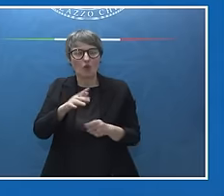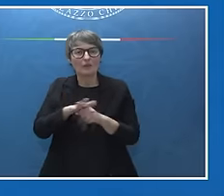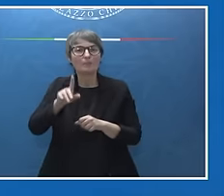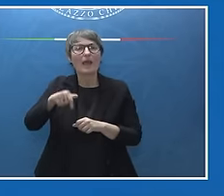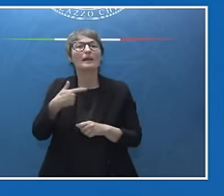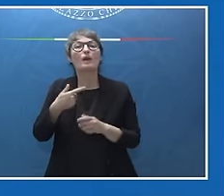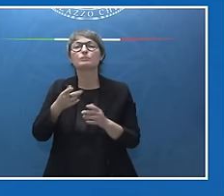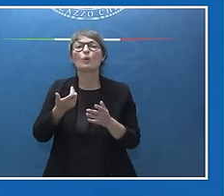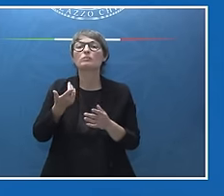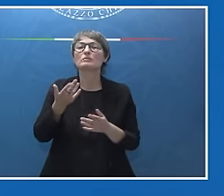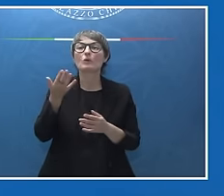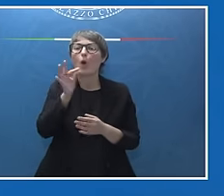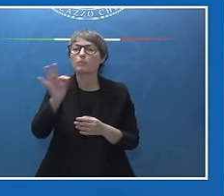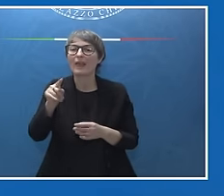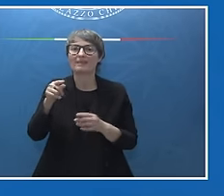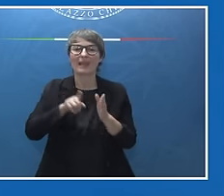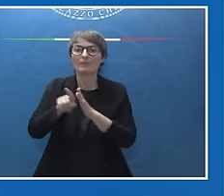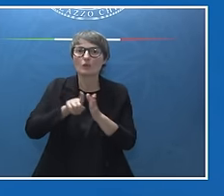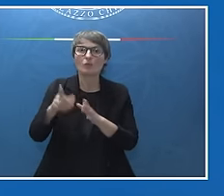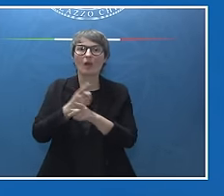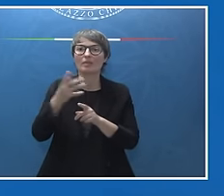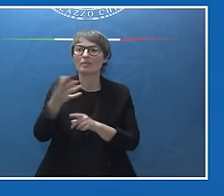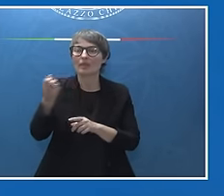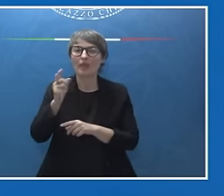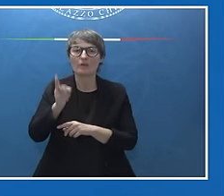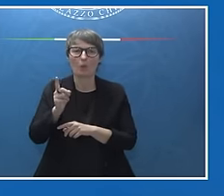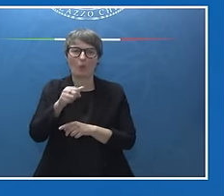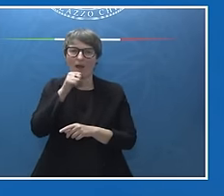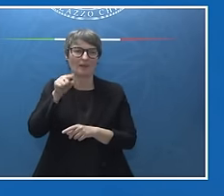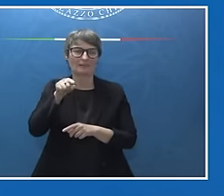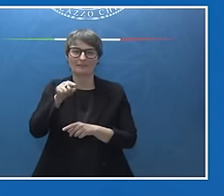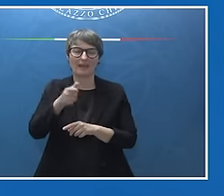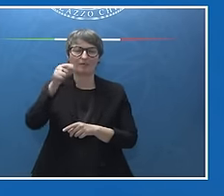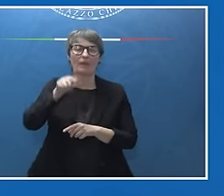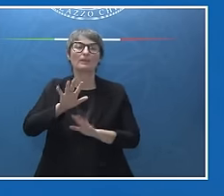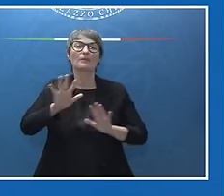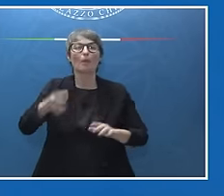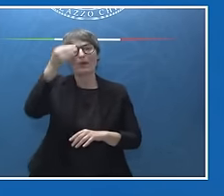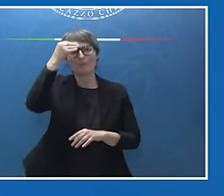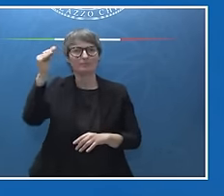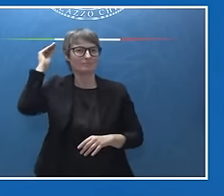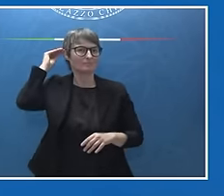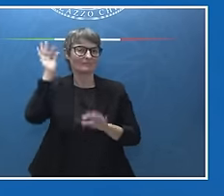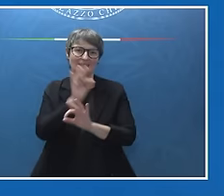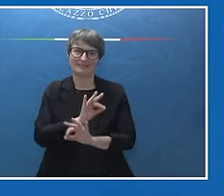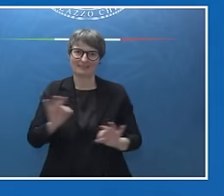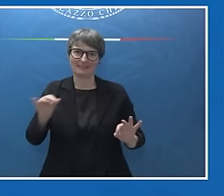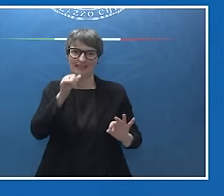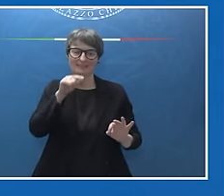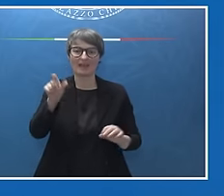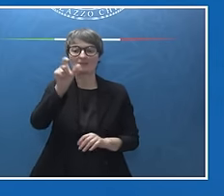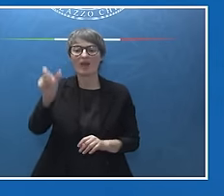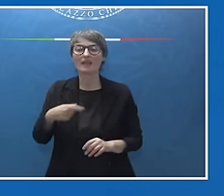raggiungere, senza però adottare posizioni ideologiche o preconcette. La sfida per l'Italia rimane sempre quella